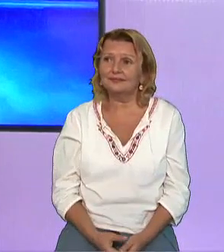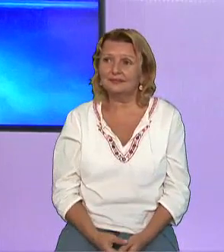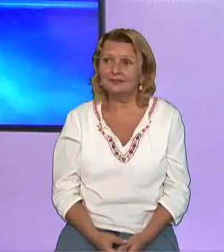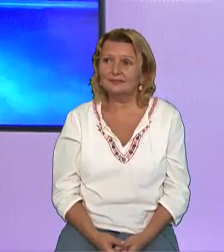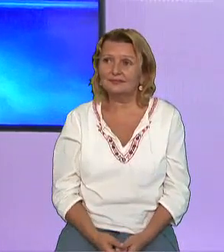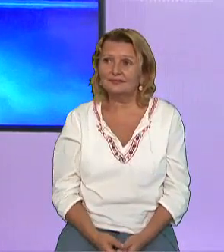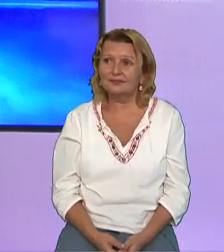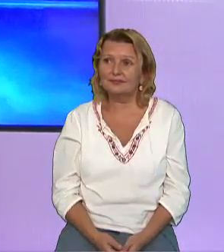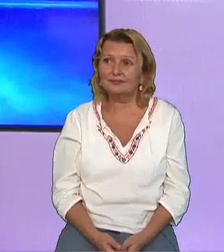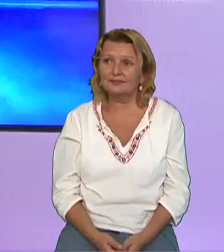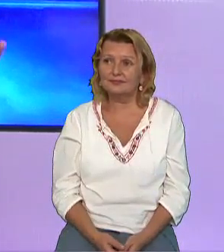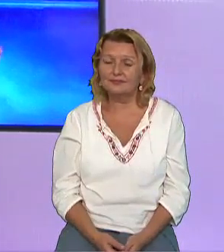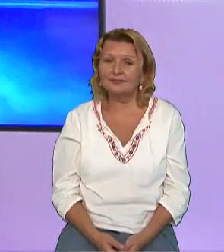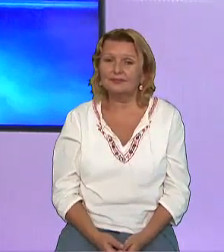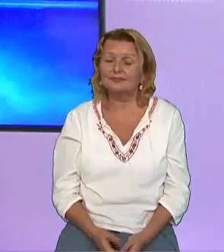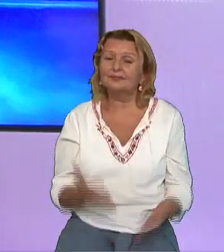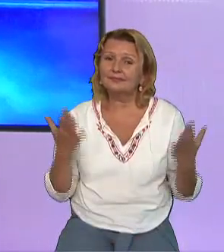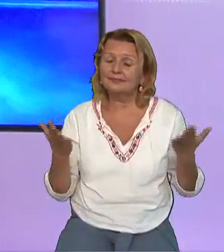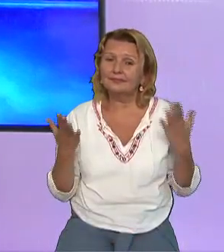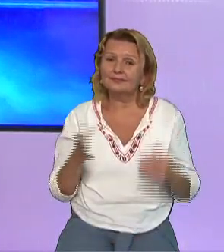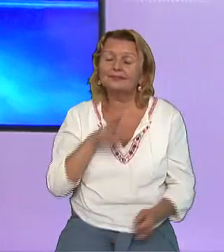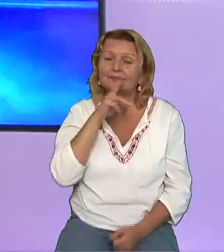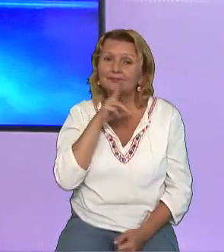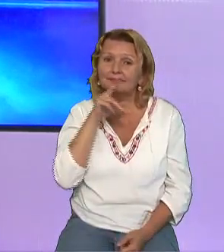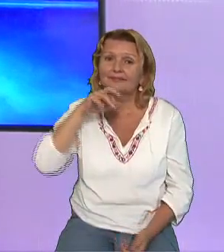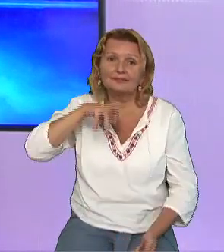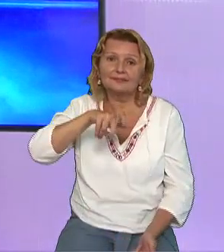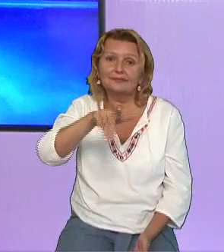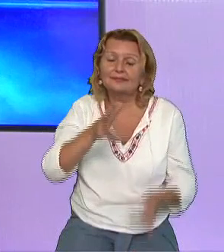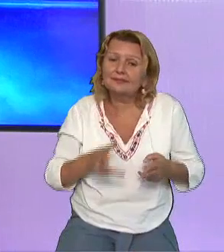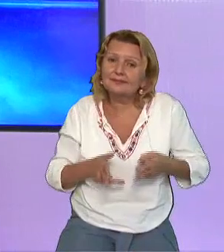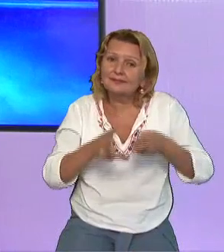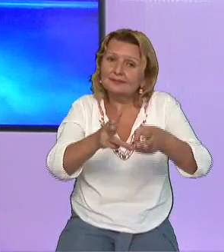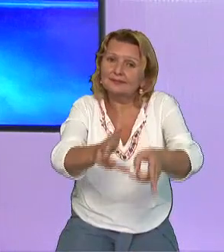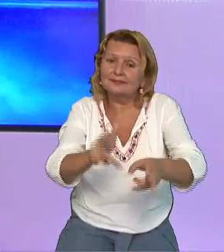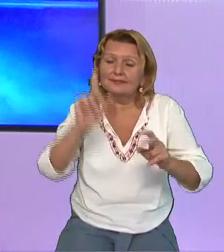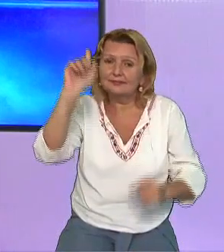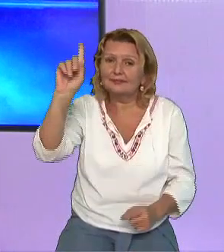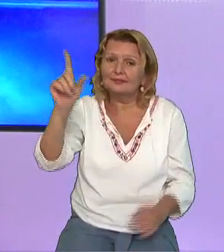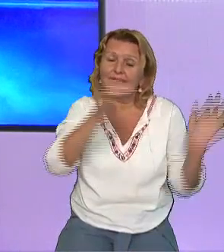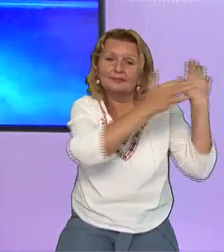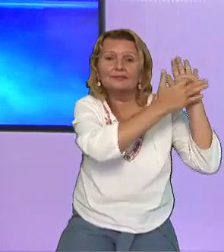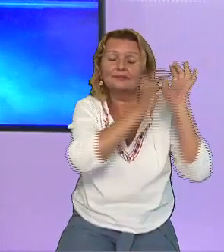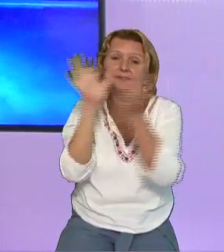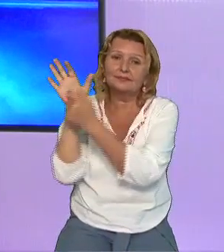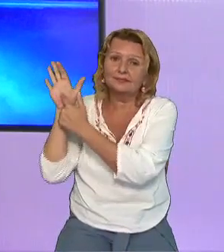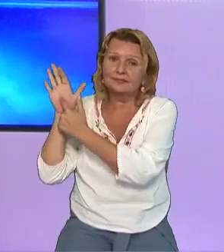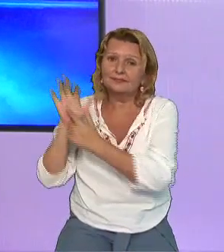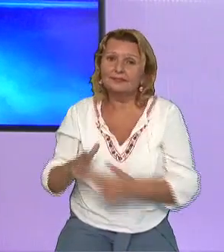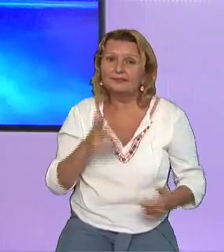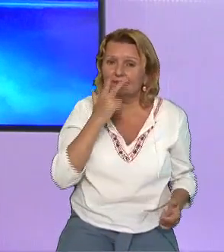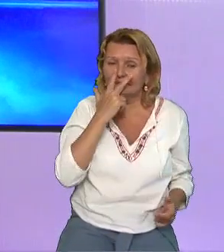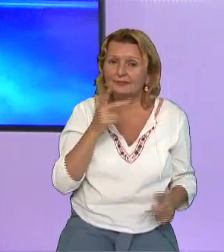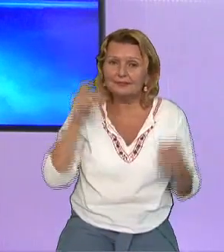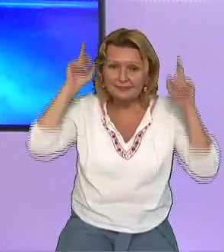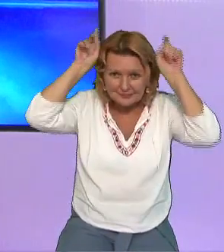promite un pat comod de flori, Ci multe lovituri din partea vrăjmașului, cane, tensiunii. Dar Dumnezeu ne